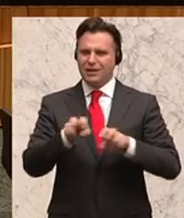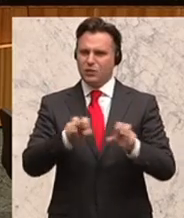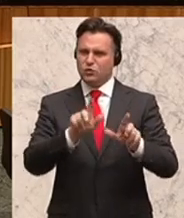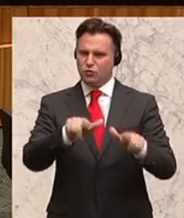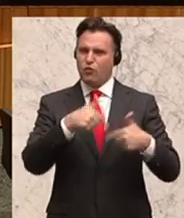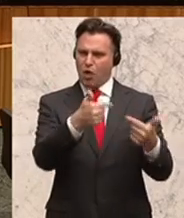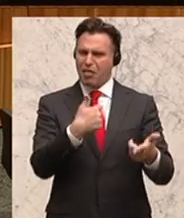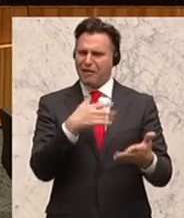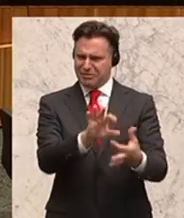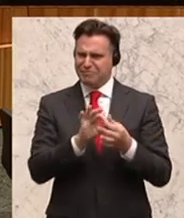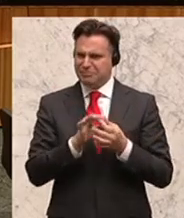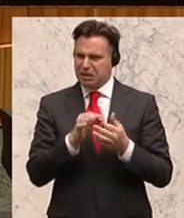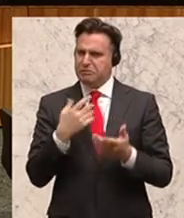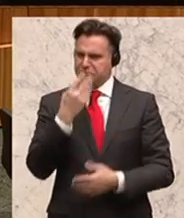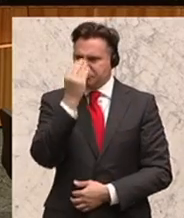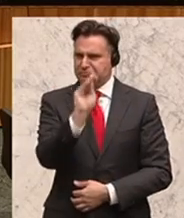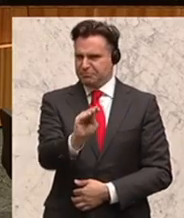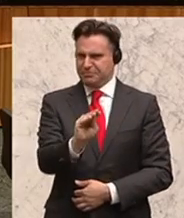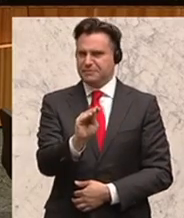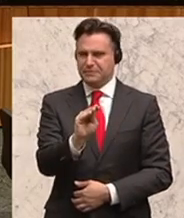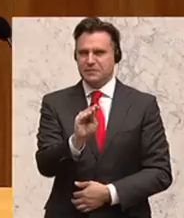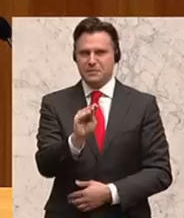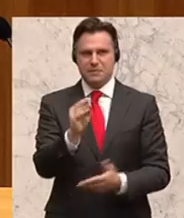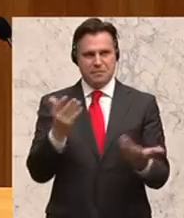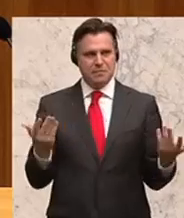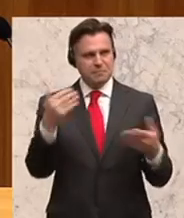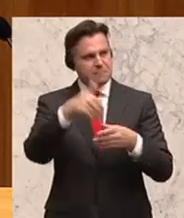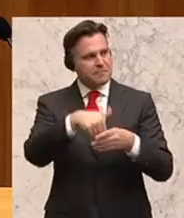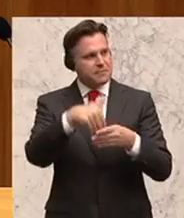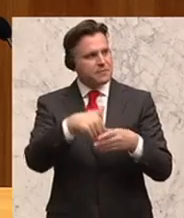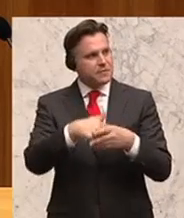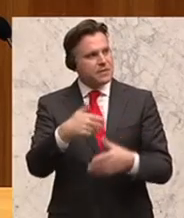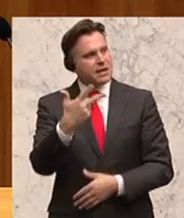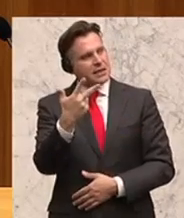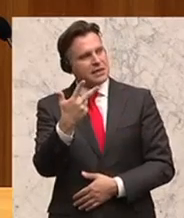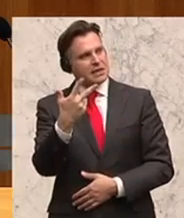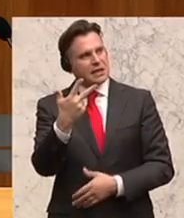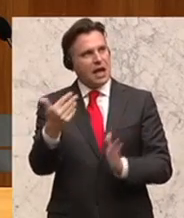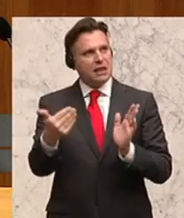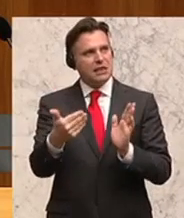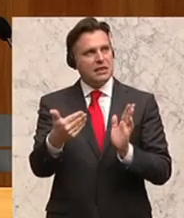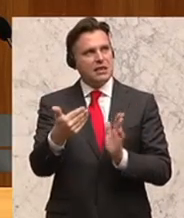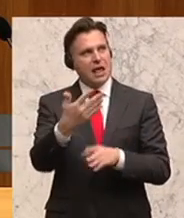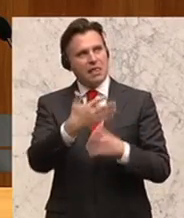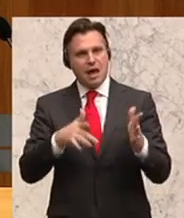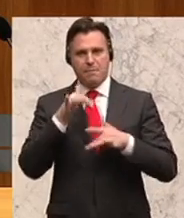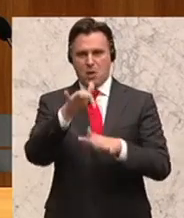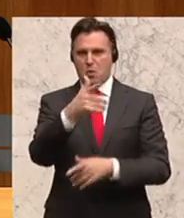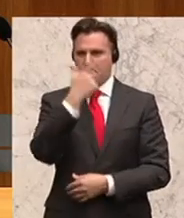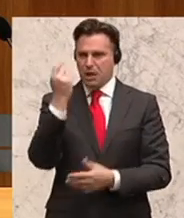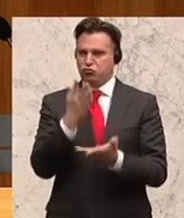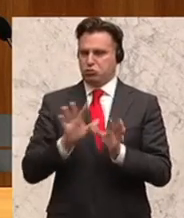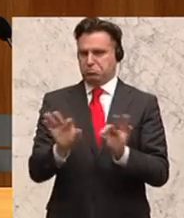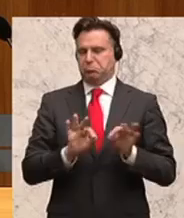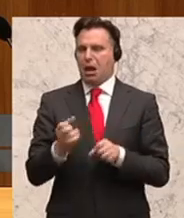ein Kommentar abgeben. Derzeit sind circa dreieinhalb Millionen Menschen in Österreich in